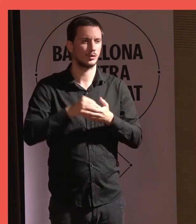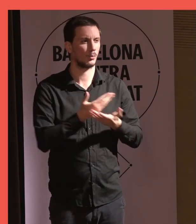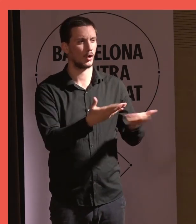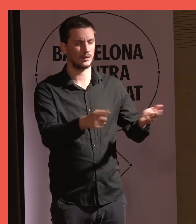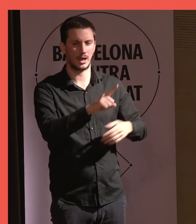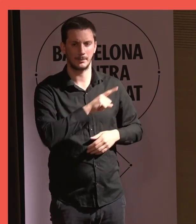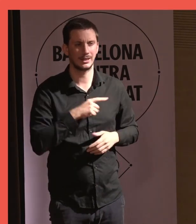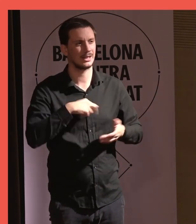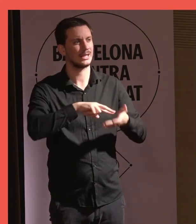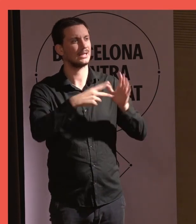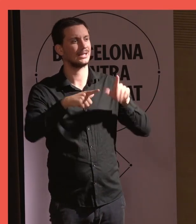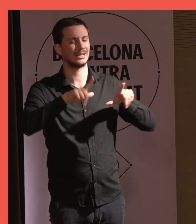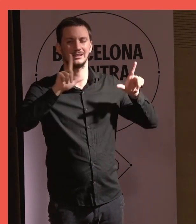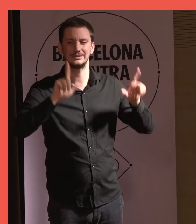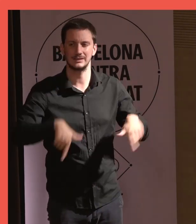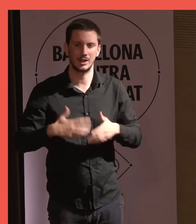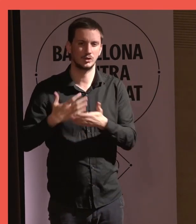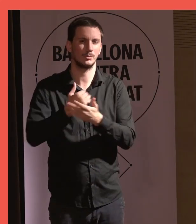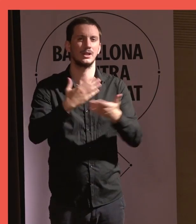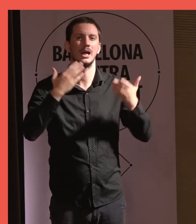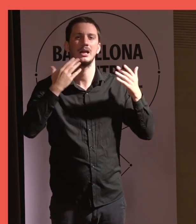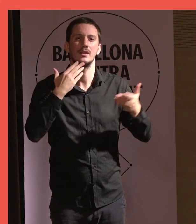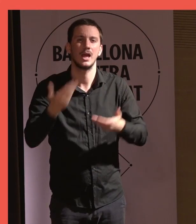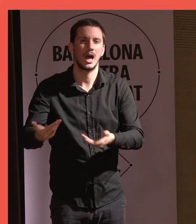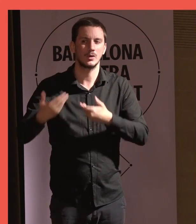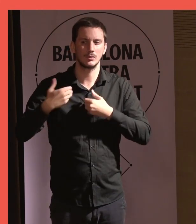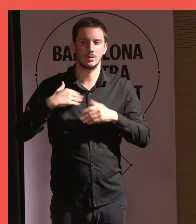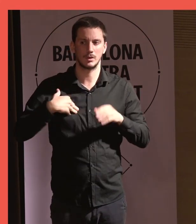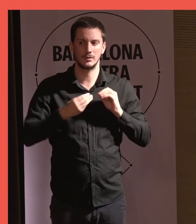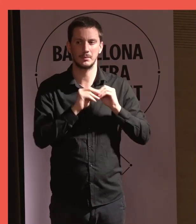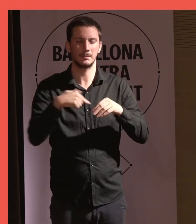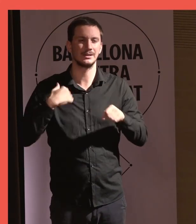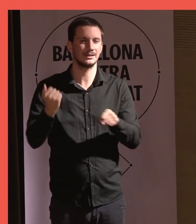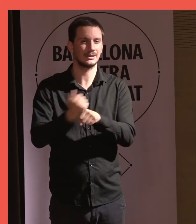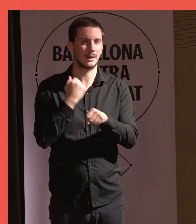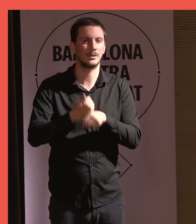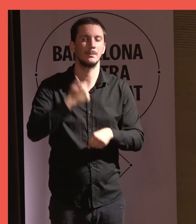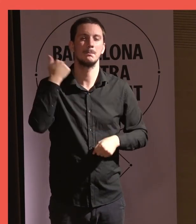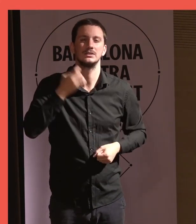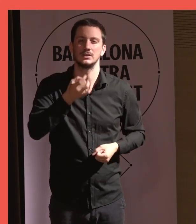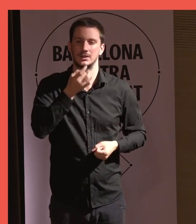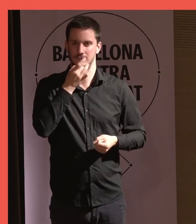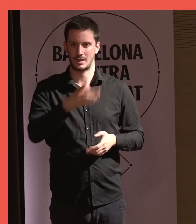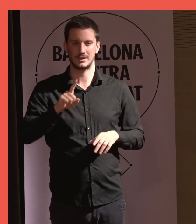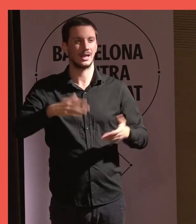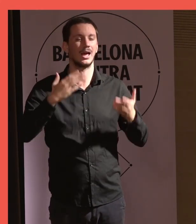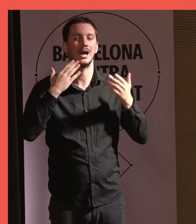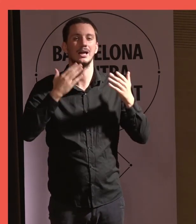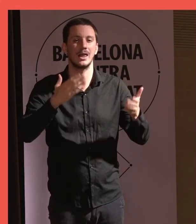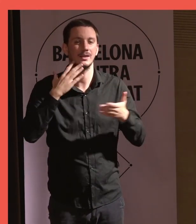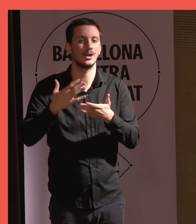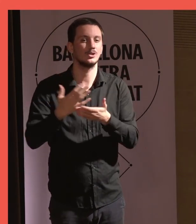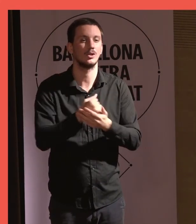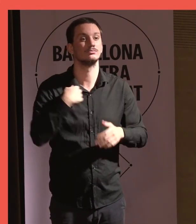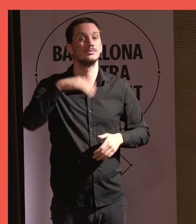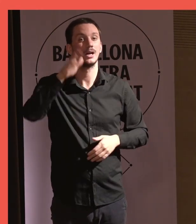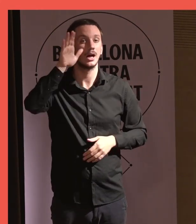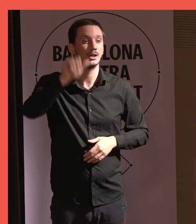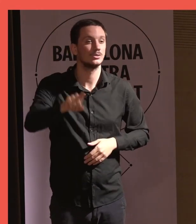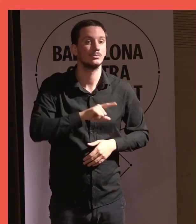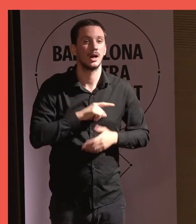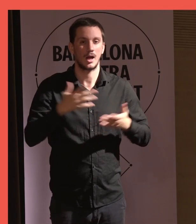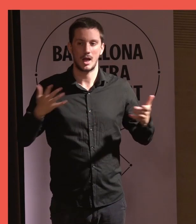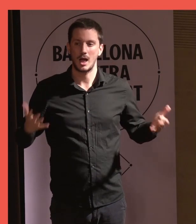confiar en mi, els tècnics de la sala, tothom. Gràcies per ajudar-me a fer la meva feina més fàcil i gràcies a tots i escolteu,